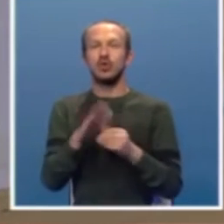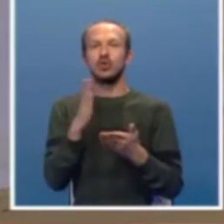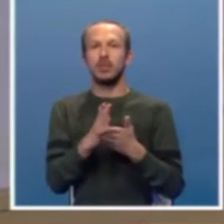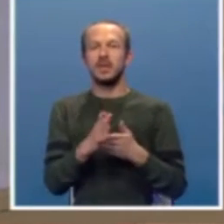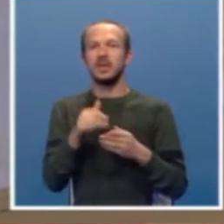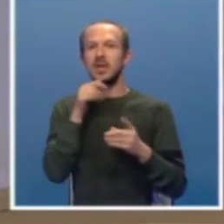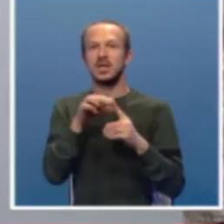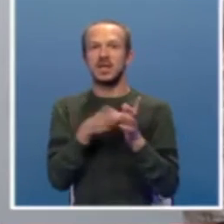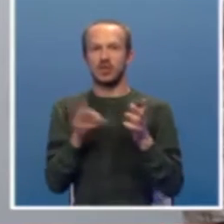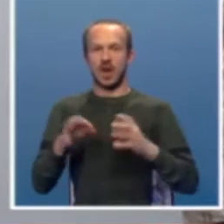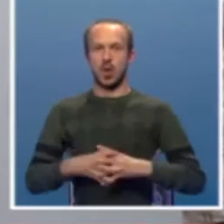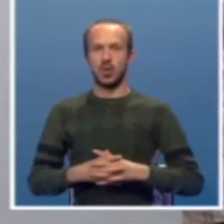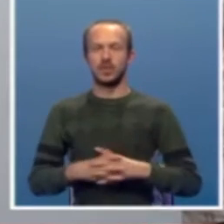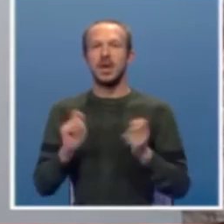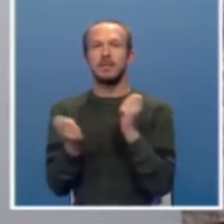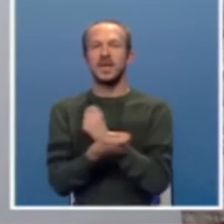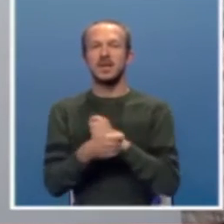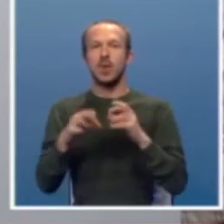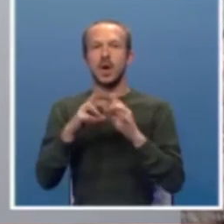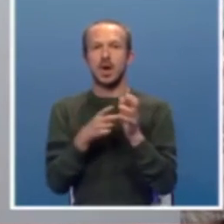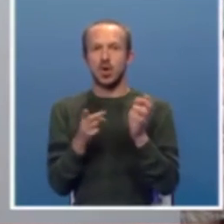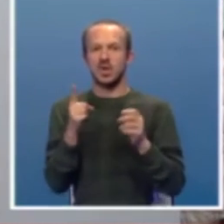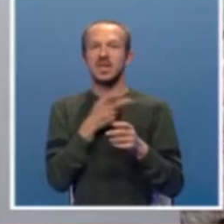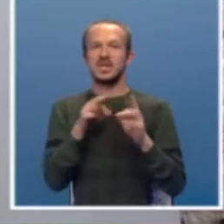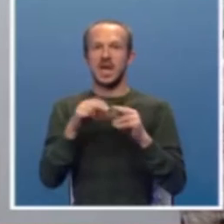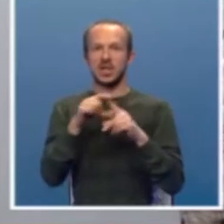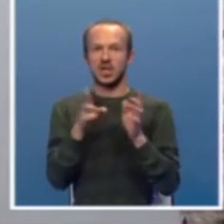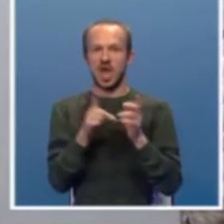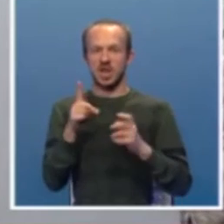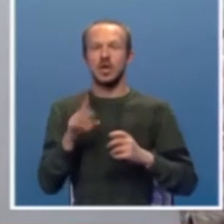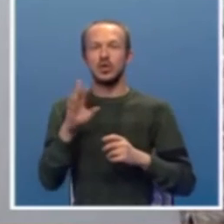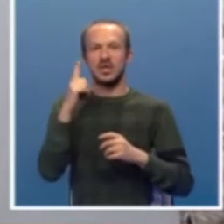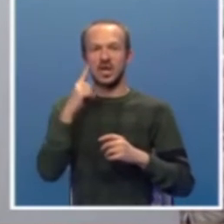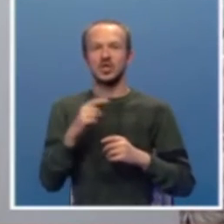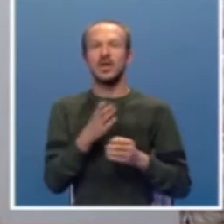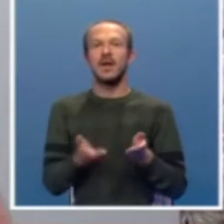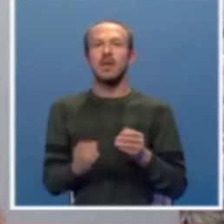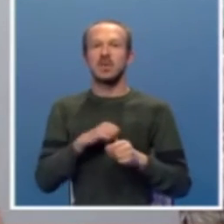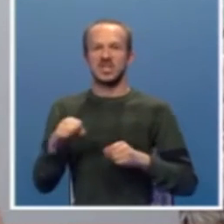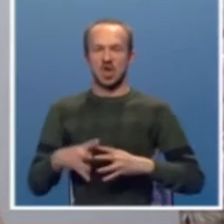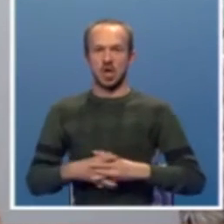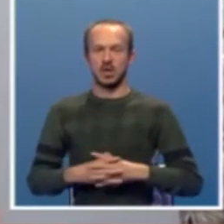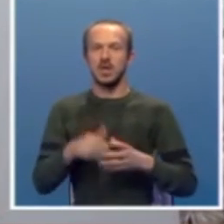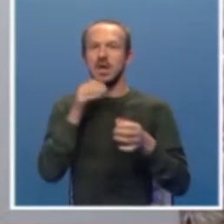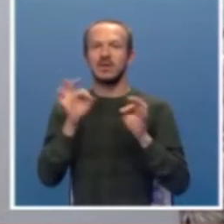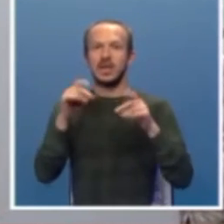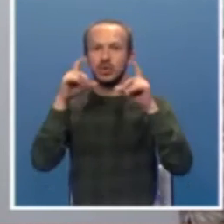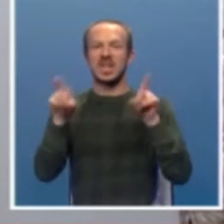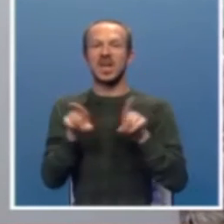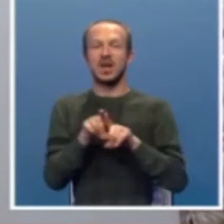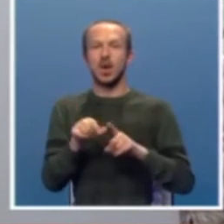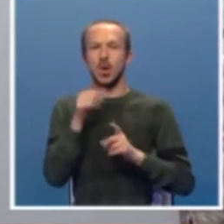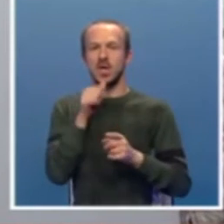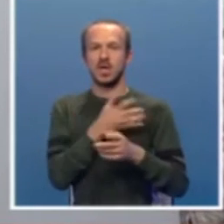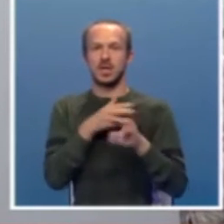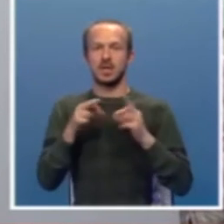biti digitalizowana. Mijenjamo analogni za digitalni, to će znači u brzini i kvalitetu slike kao i